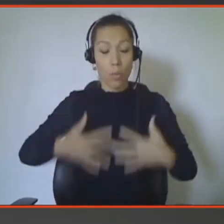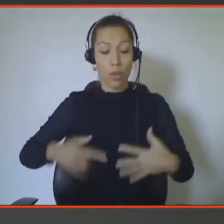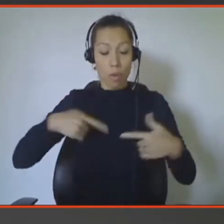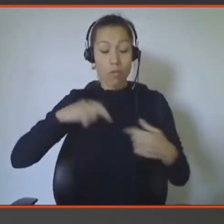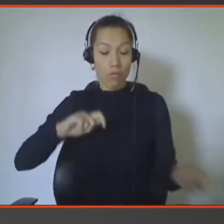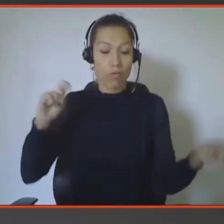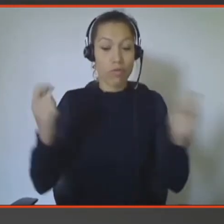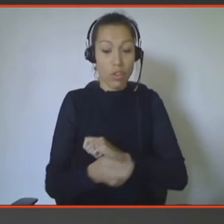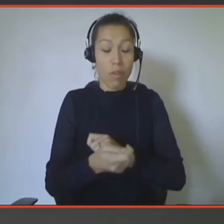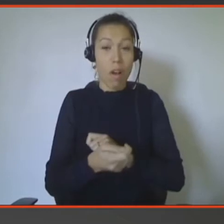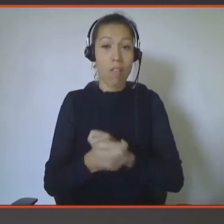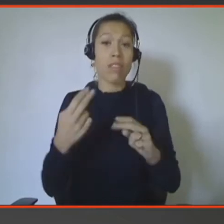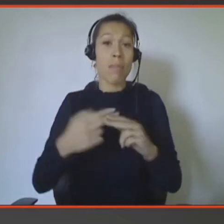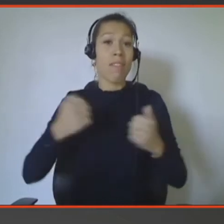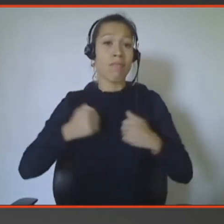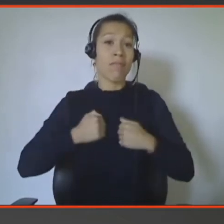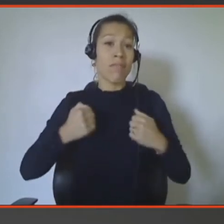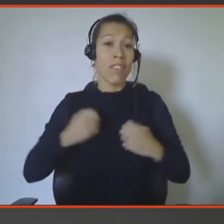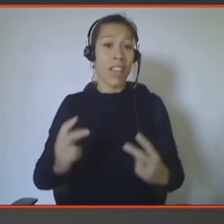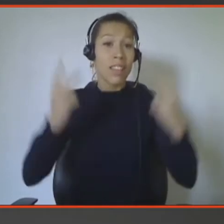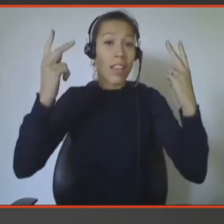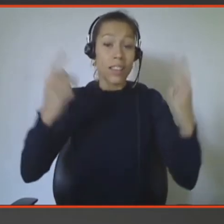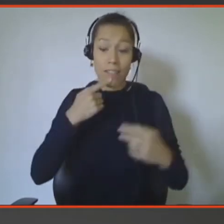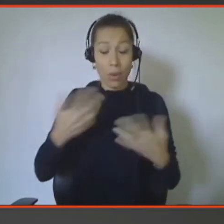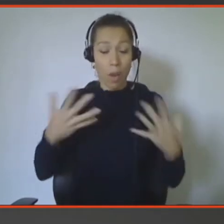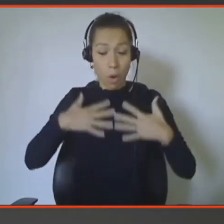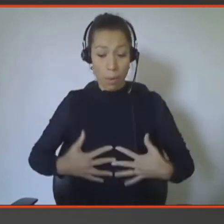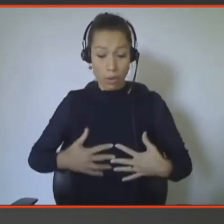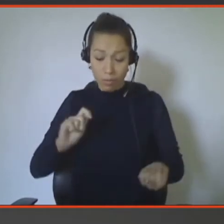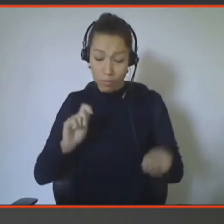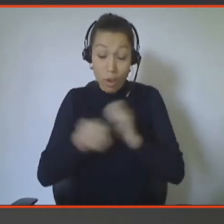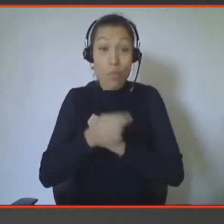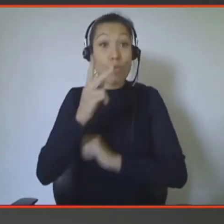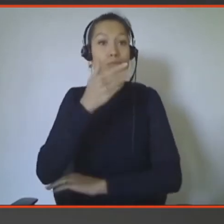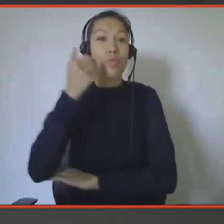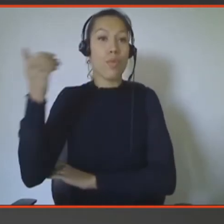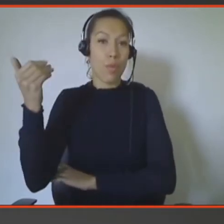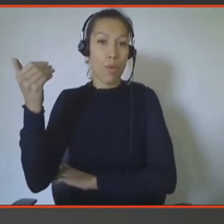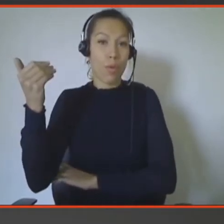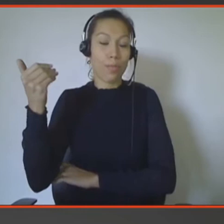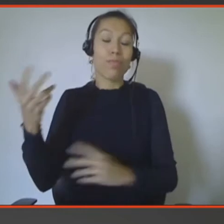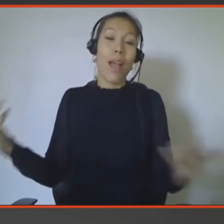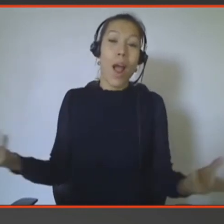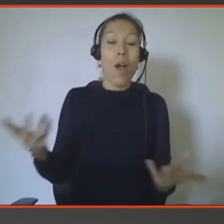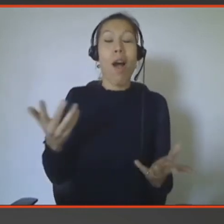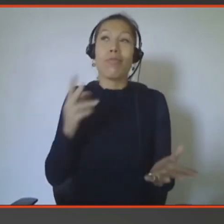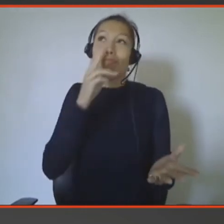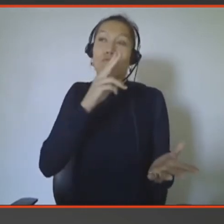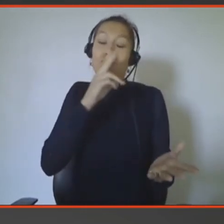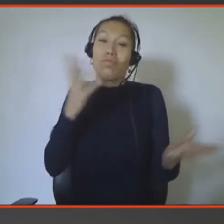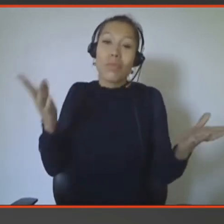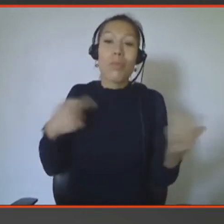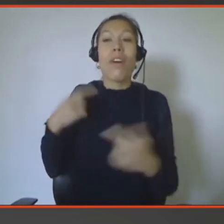appelle la vitalité. Donc,'est tout ce qui est, en fait, d'adopter des comportements plus sains. Ce qui est rigolo, enfin, ça ne peut-être pas vous faire rigoler parce que je viens de l'IHM